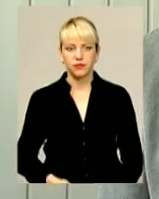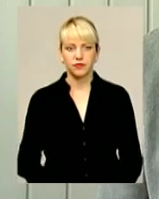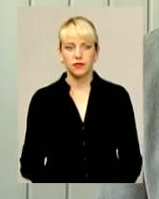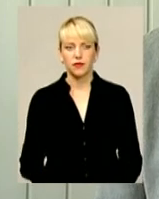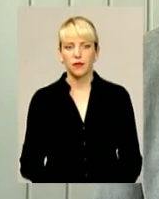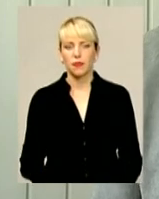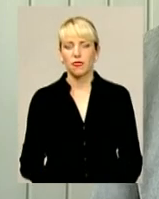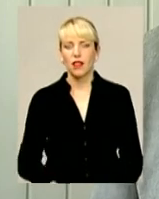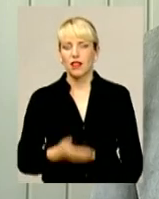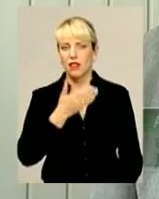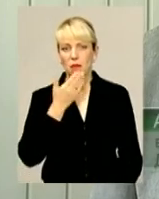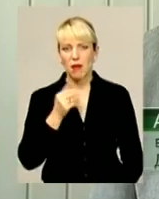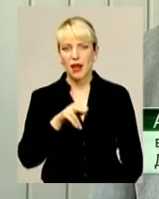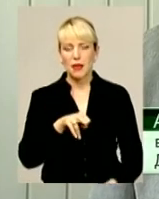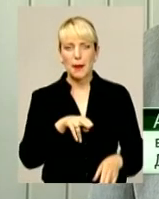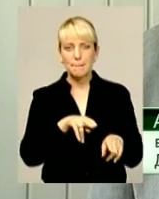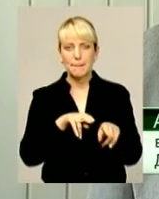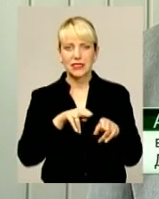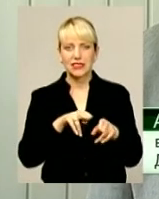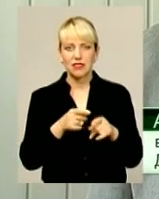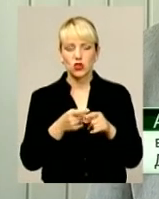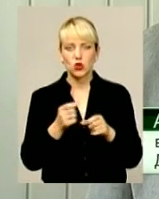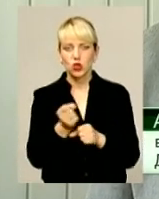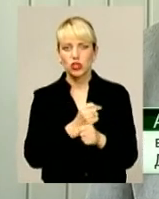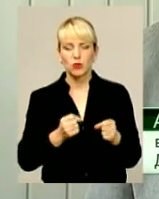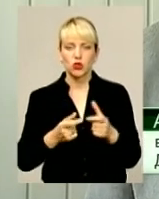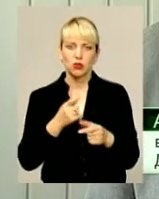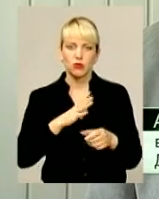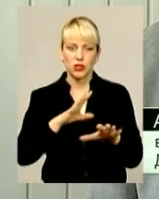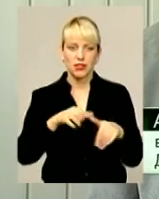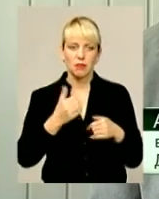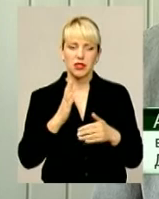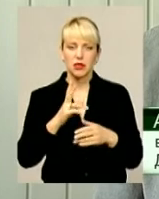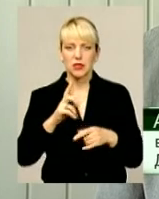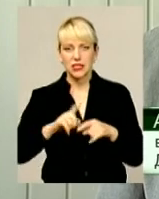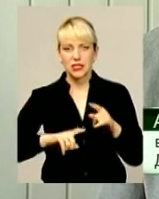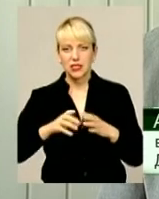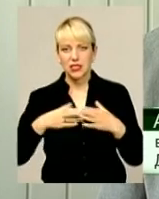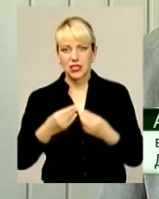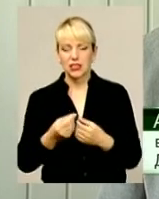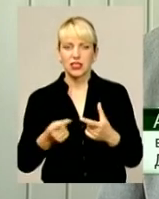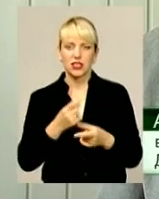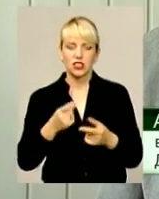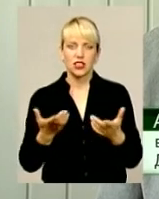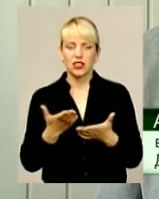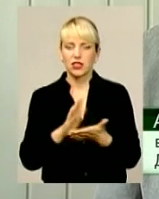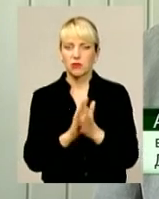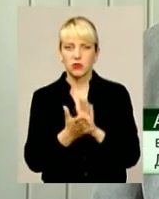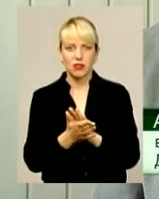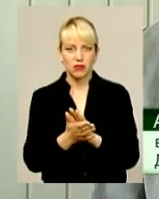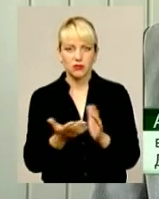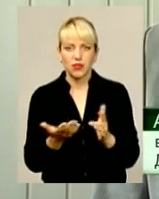Однієї немає мисливської зброї. Чи вона була забрана кимось з рідних, чи за яких подій вона